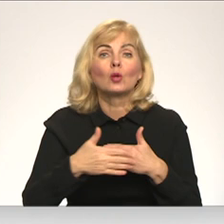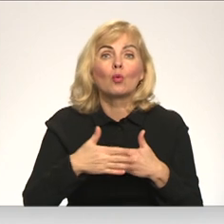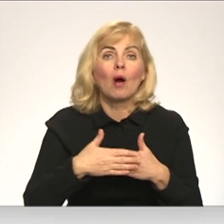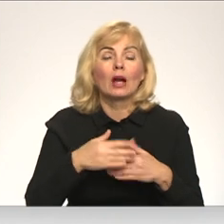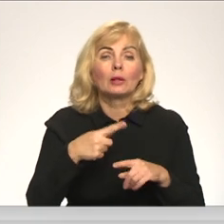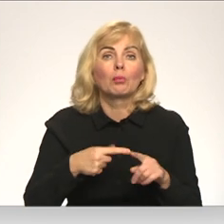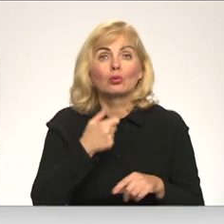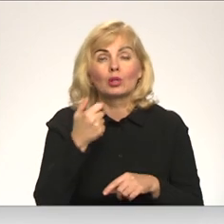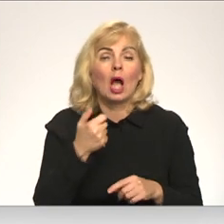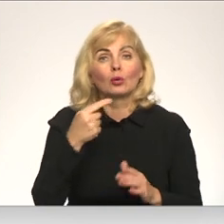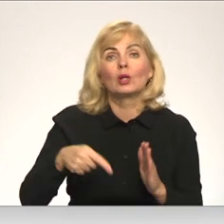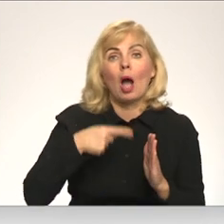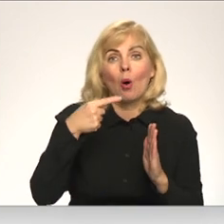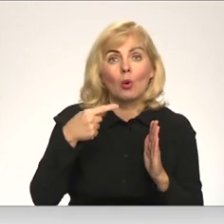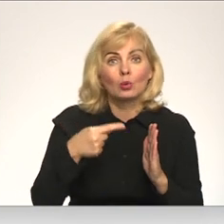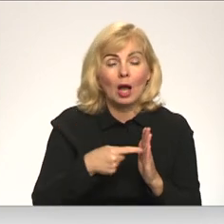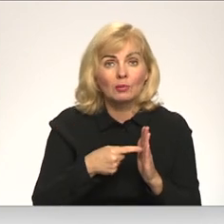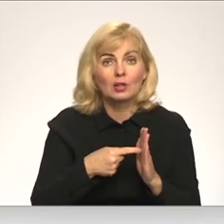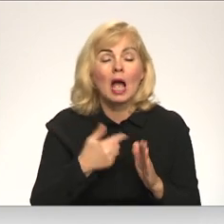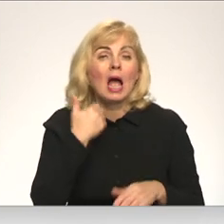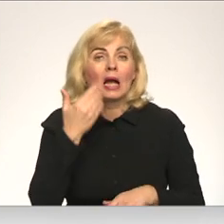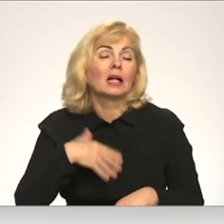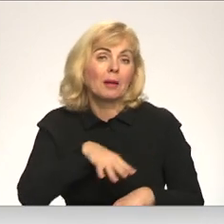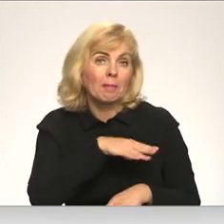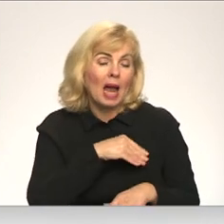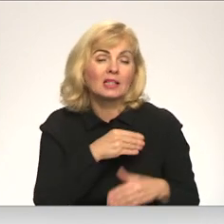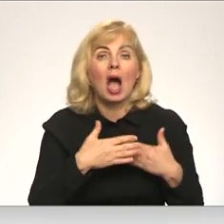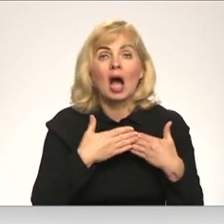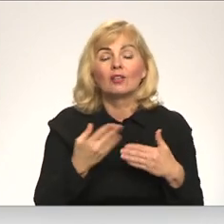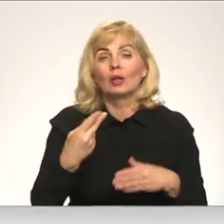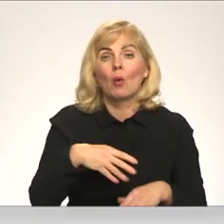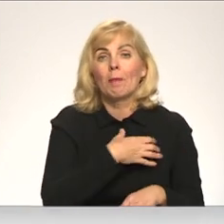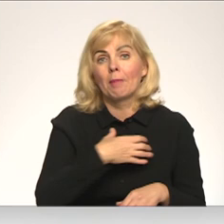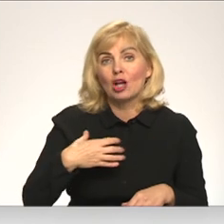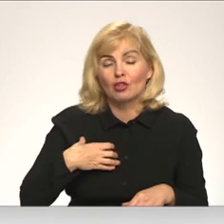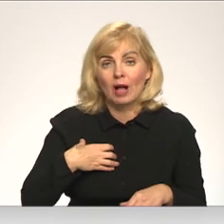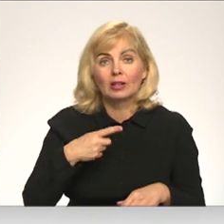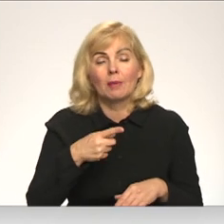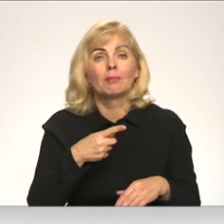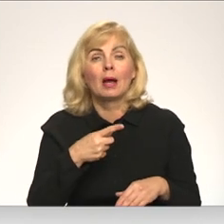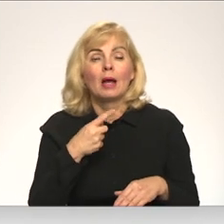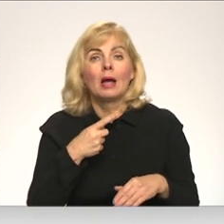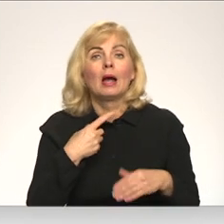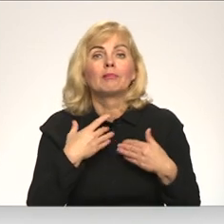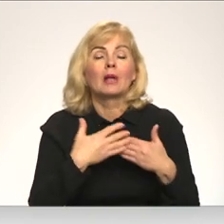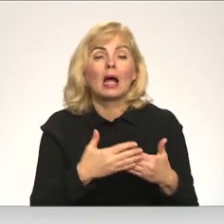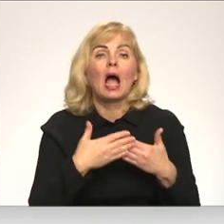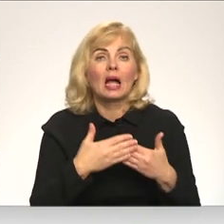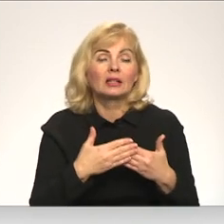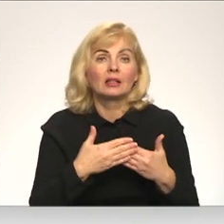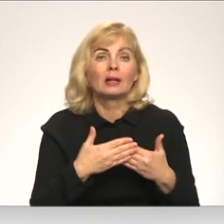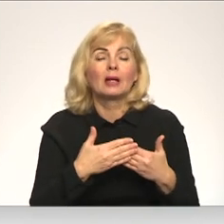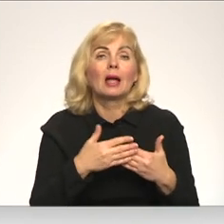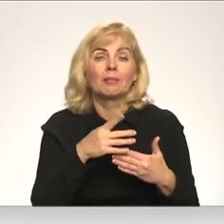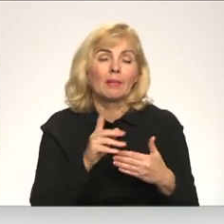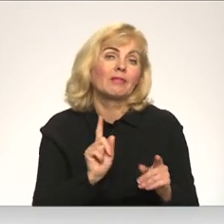pusgada jautājums, kad mēs aktīvi no pašvaldības drošēni inicēsim tādas tikšanās